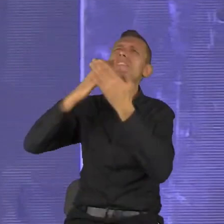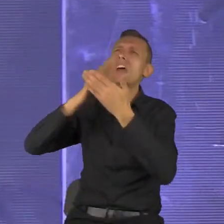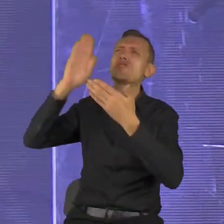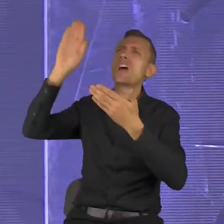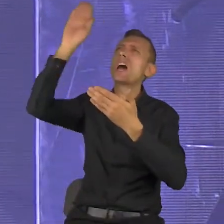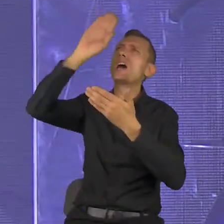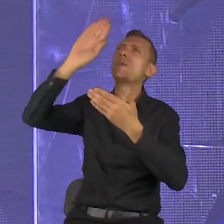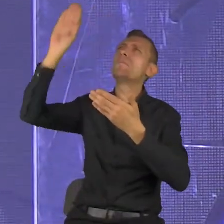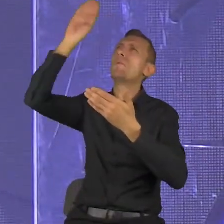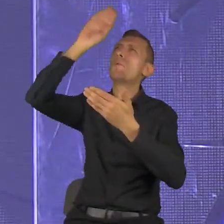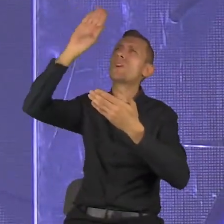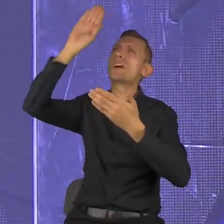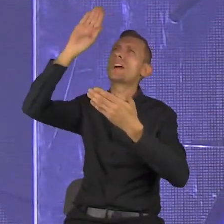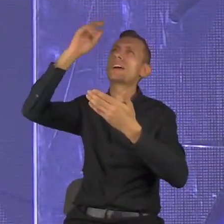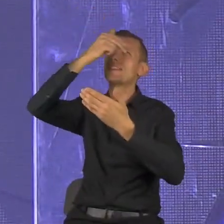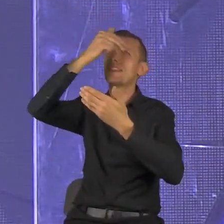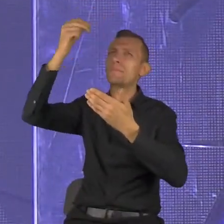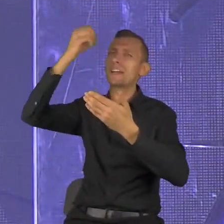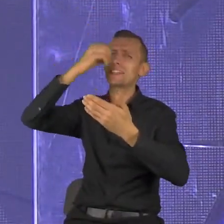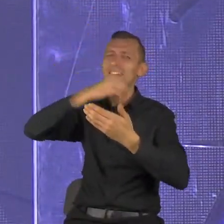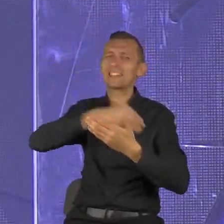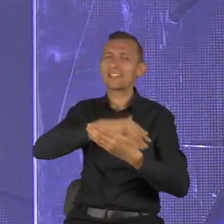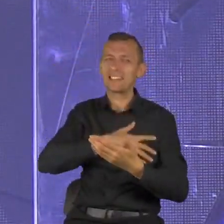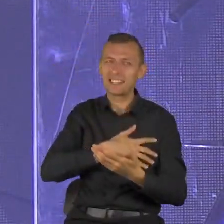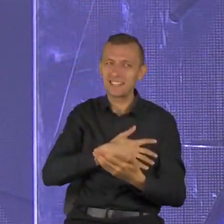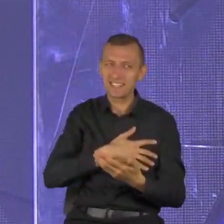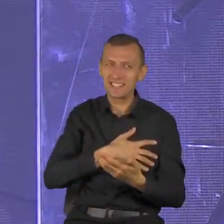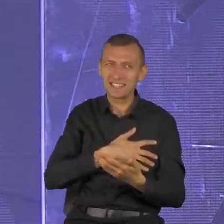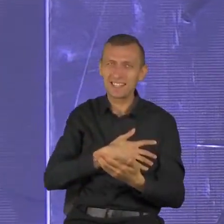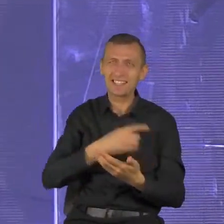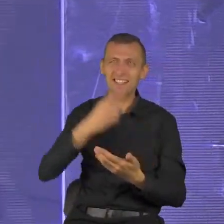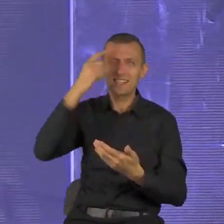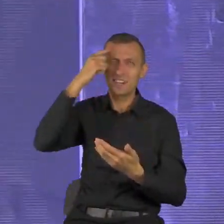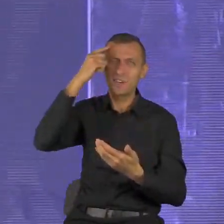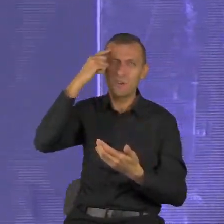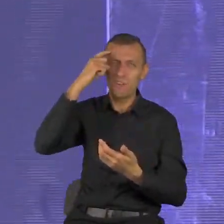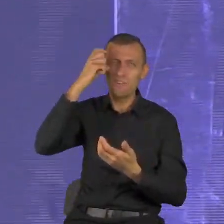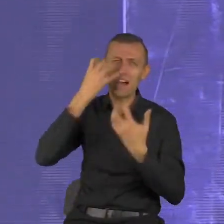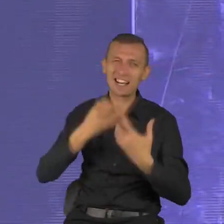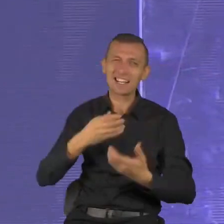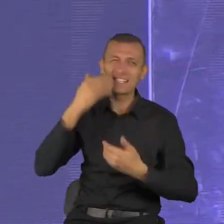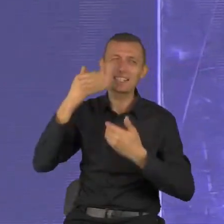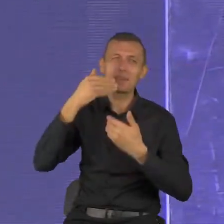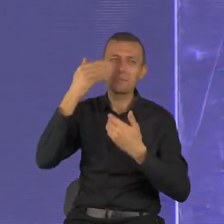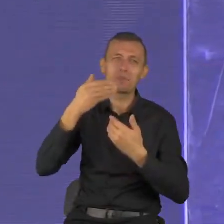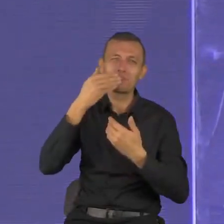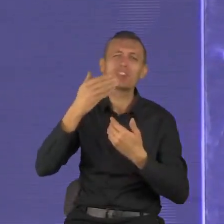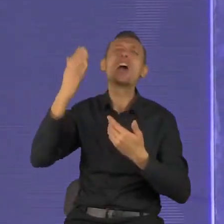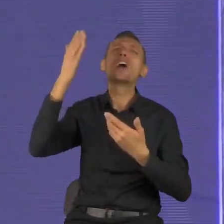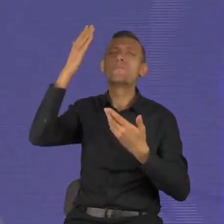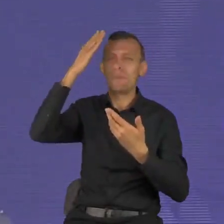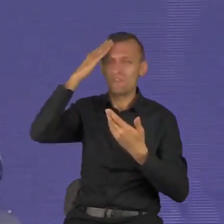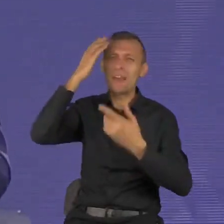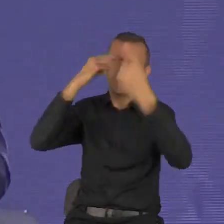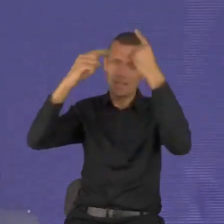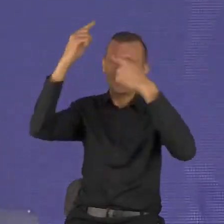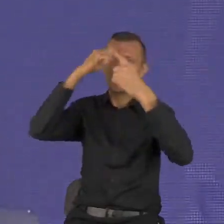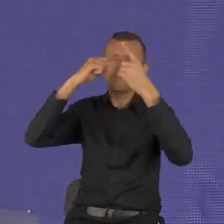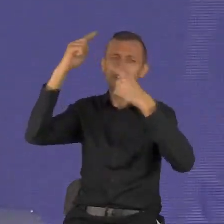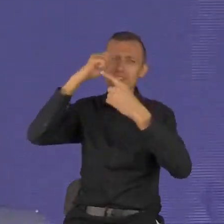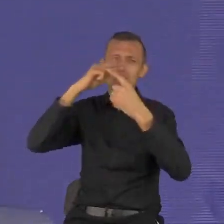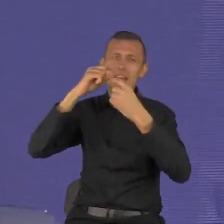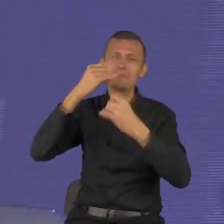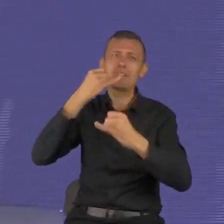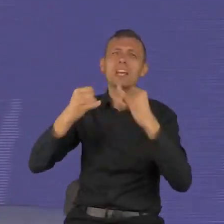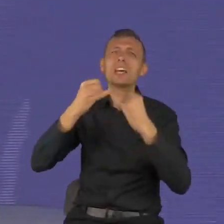świętami, bo mam nadzieję, że jeśli Bóg pozwoli i przejdziemy przez te lekcje, które On chce nam przekazać, to